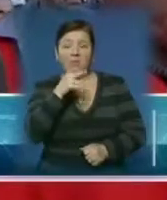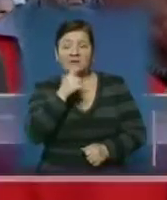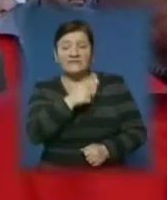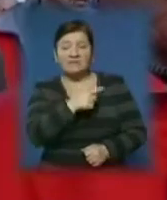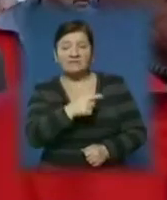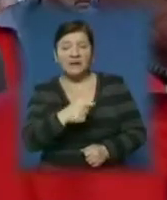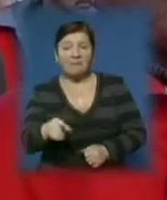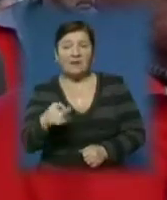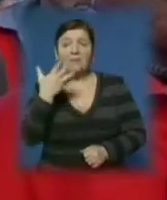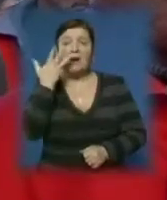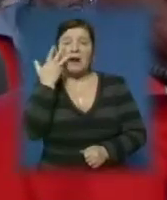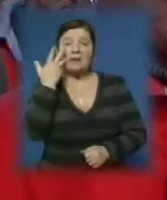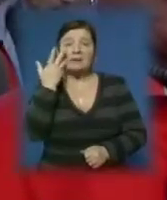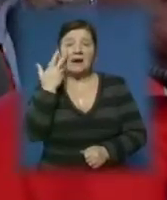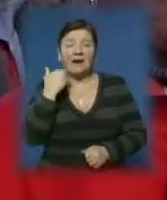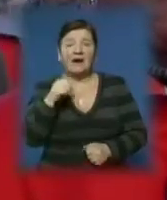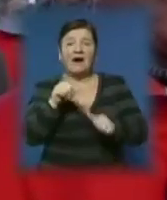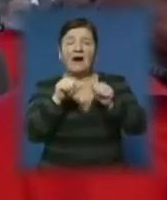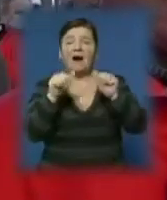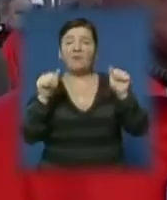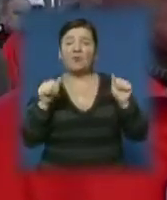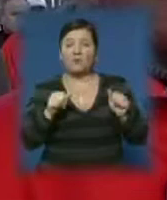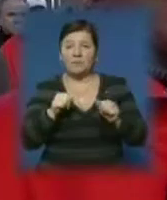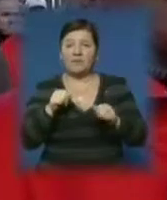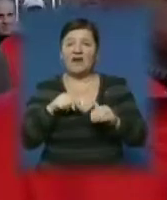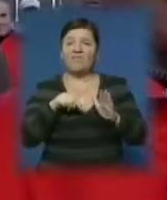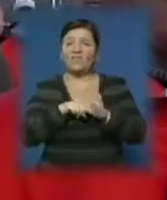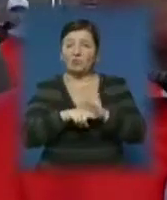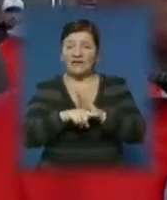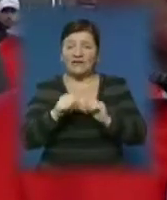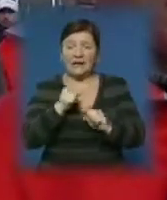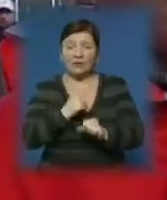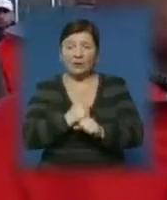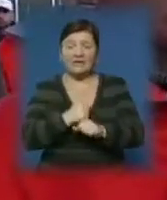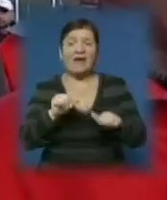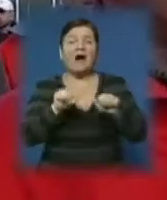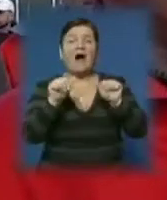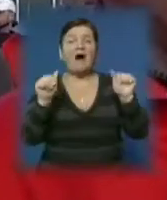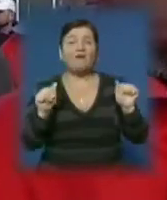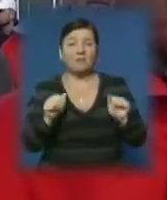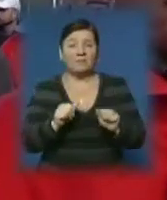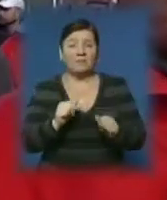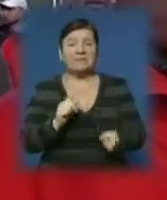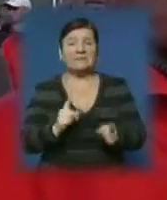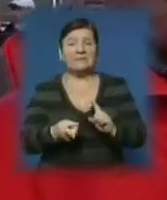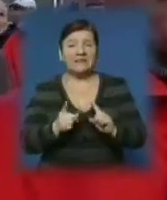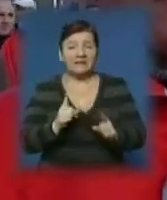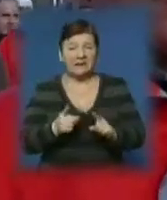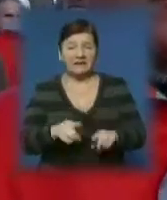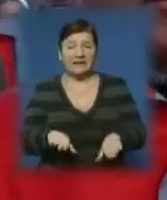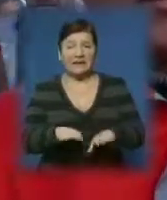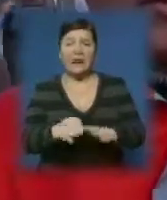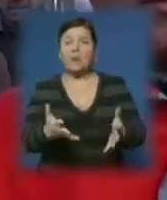коли оформимо розрошення на буро-взорної роботи, оформимо склади взрывчатих матеріалів,